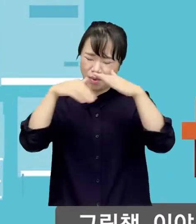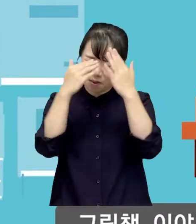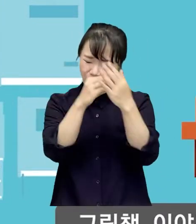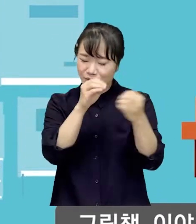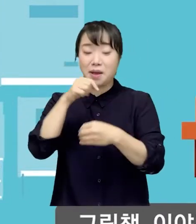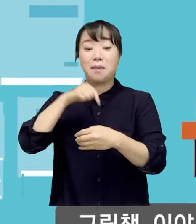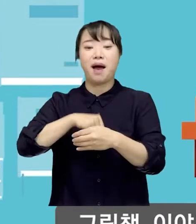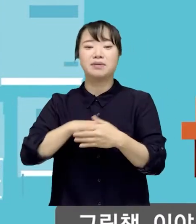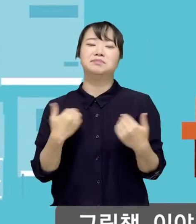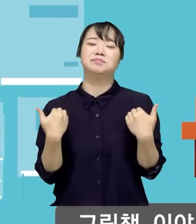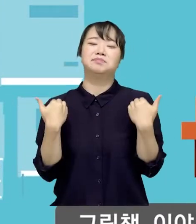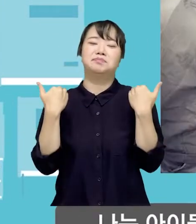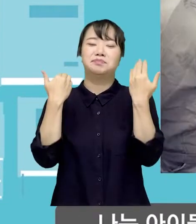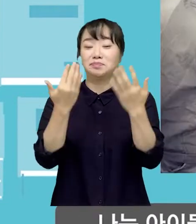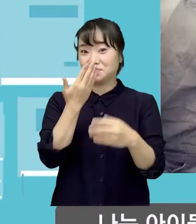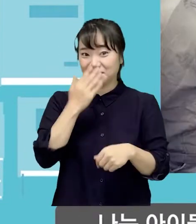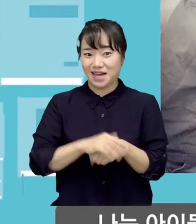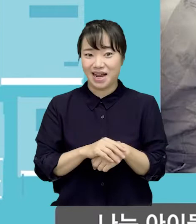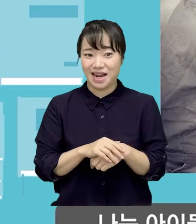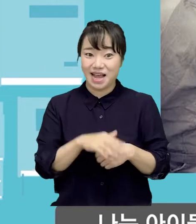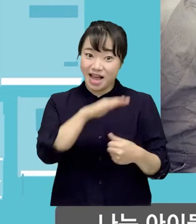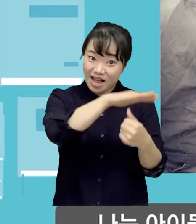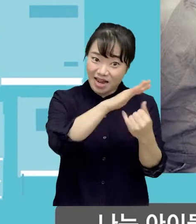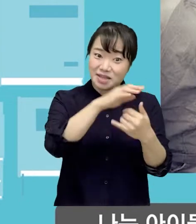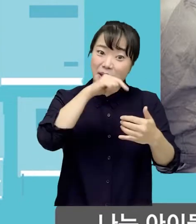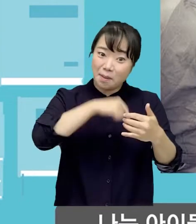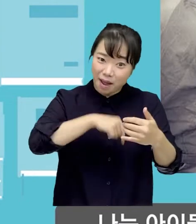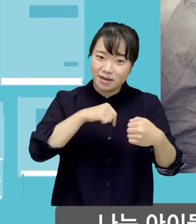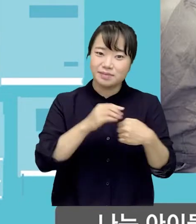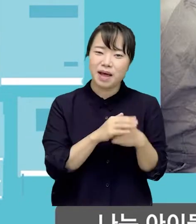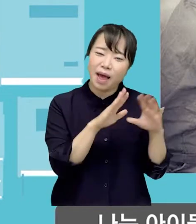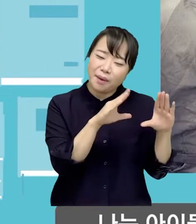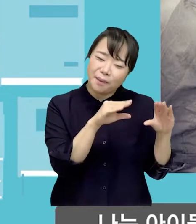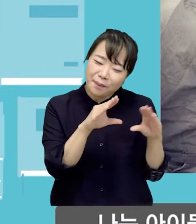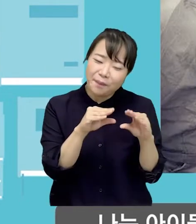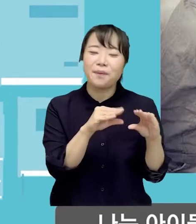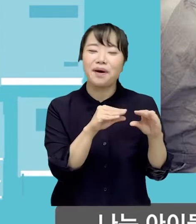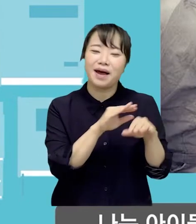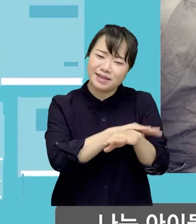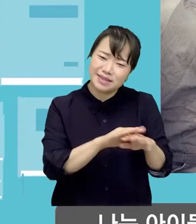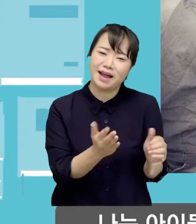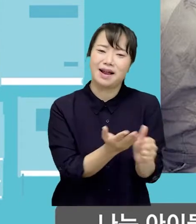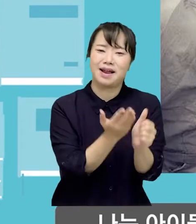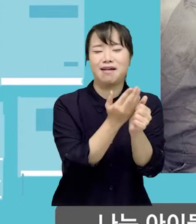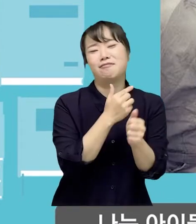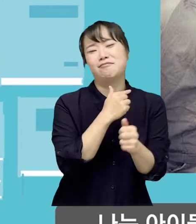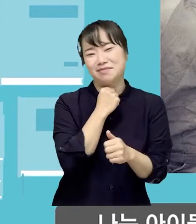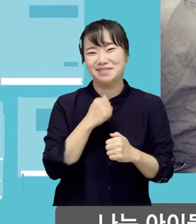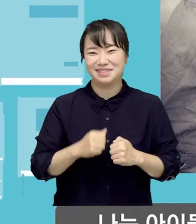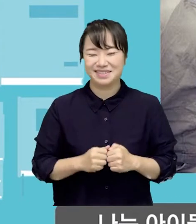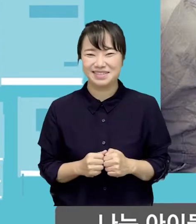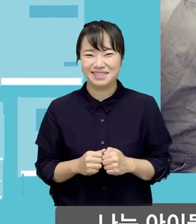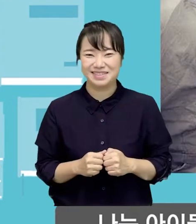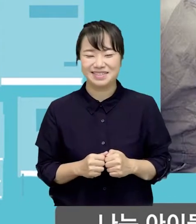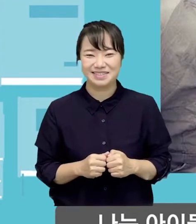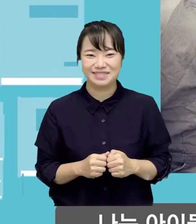어른 모두 마음이 자란다. 나는 아이들 마음이 촉촉하게 말랑말랑하게 자랐으면 좋겠다.